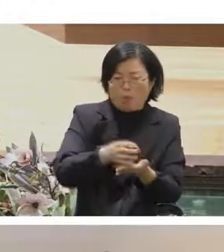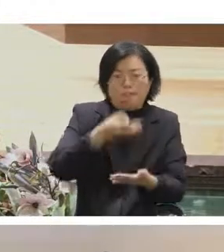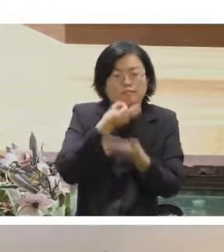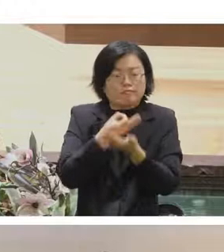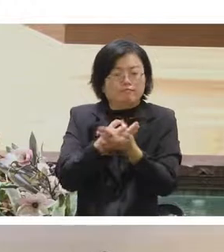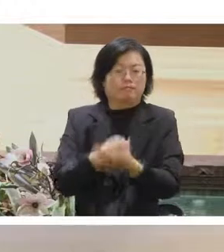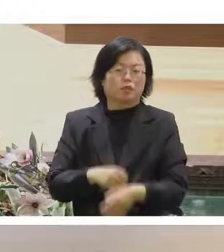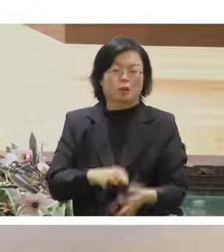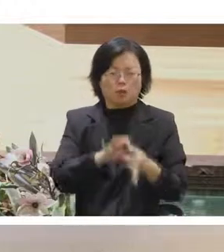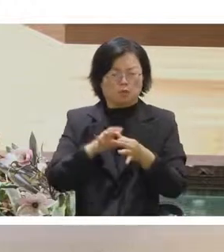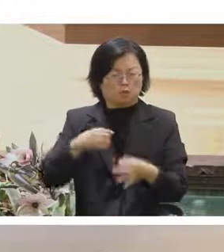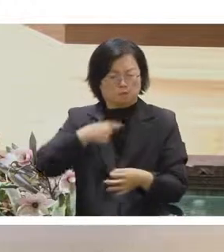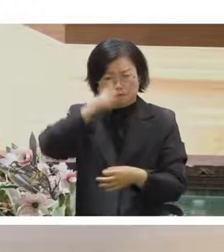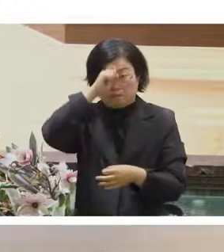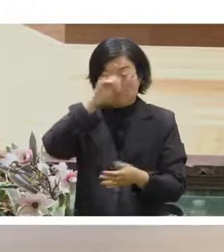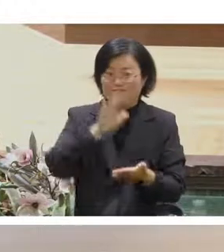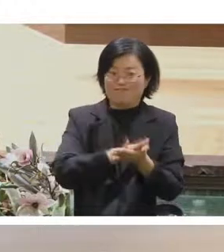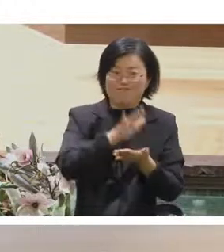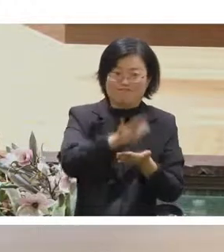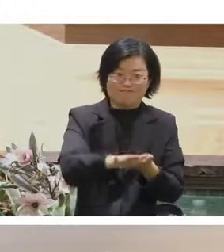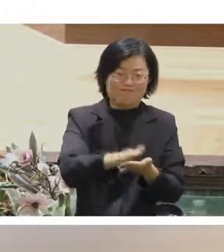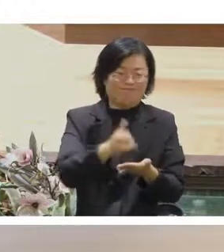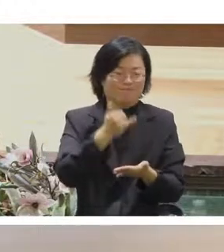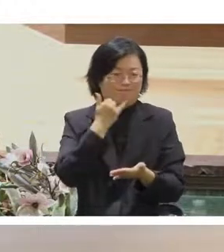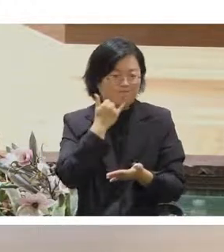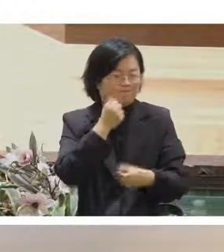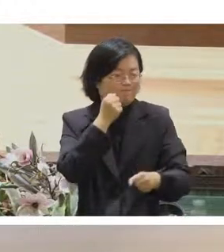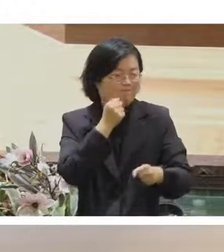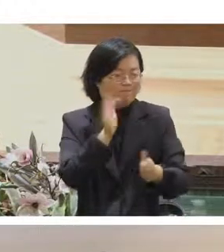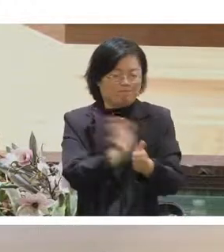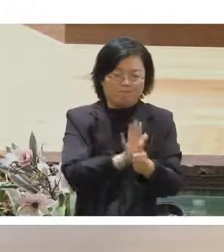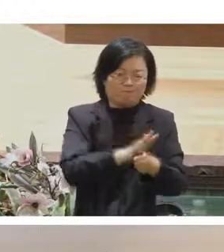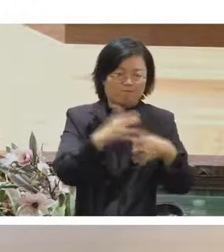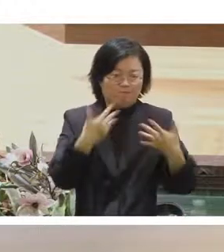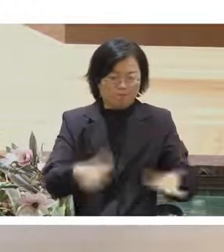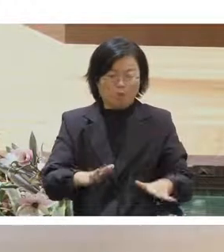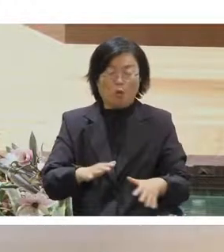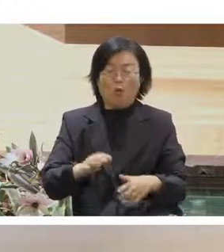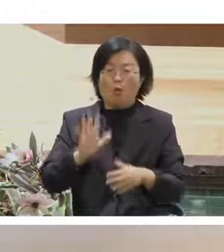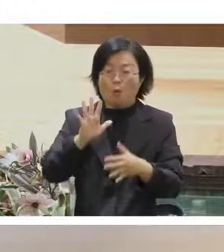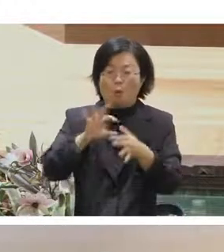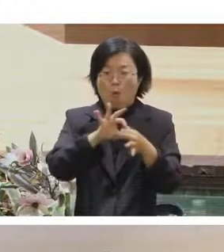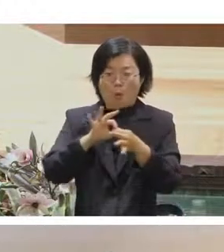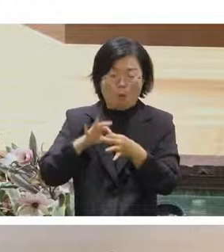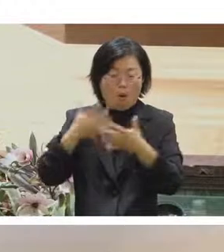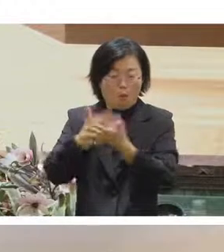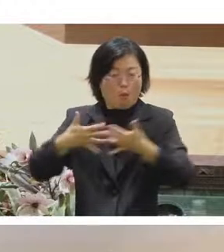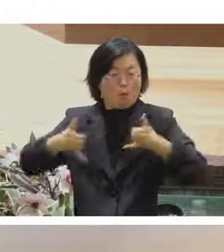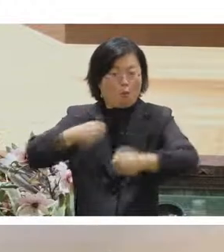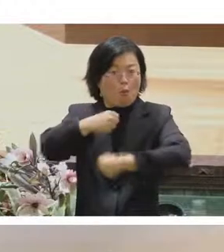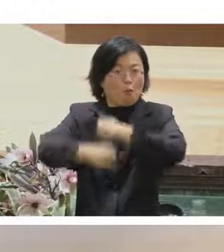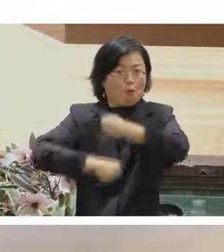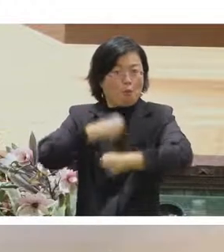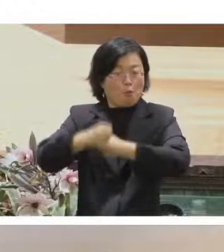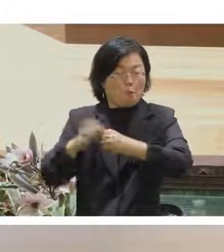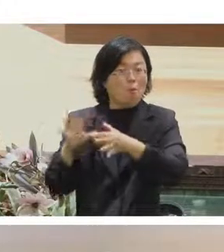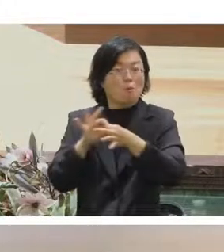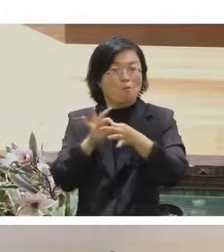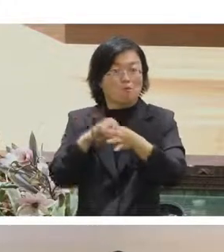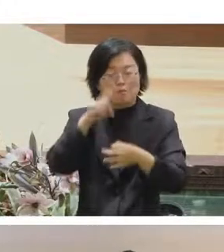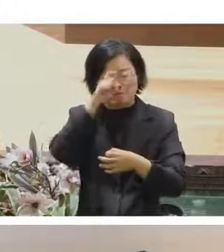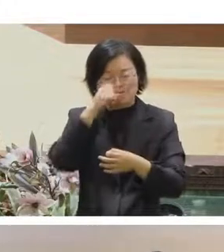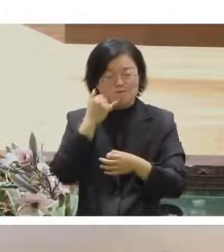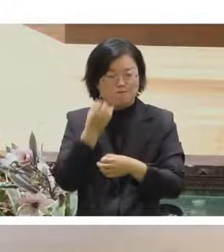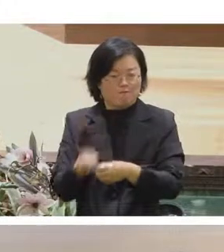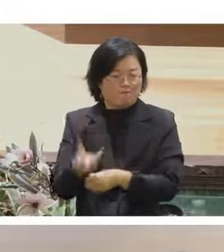我們也會期待在未來舊沖海可以做更多跟現場活動有關的發展然後可以開源出來大家一起使用跟